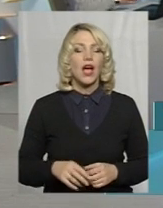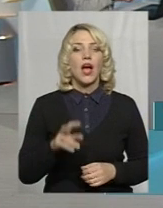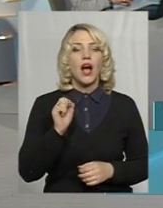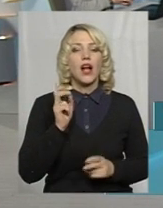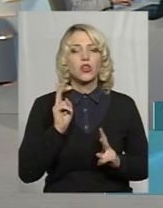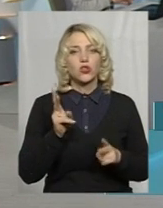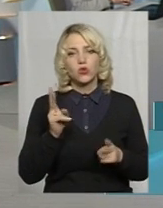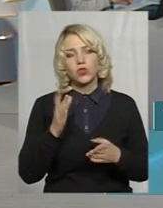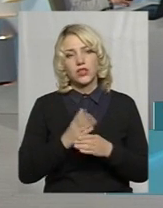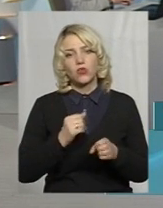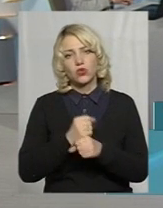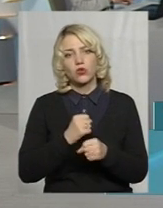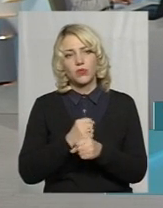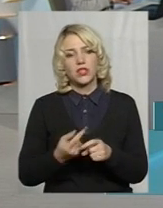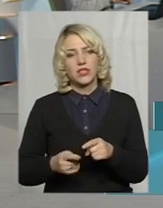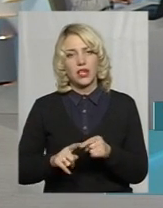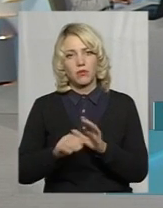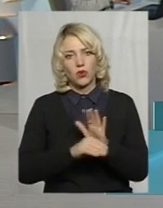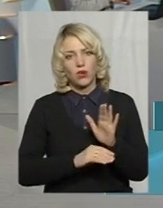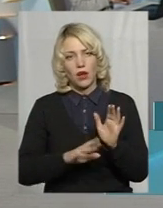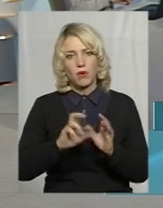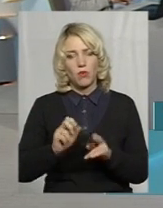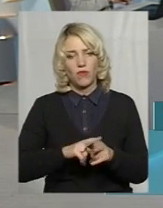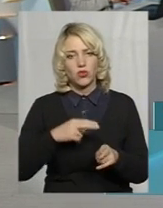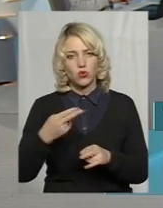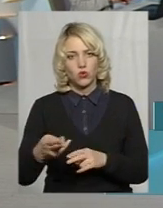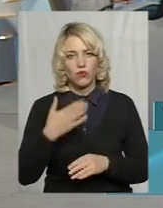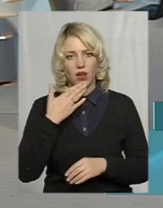ж розробник от саме цієї програми по відшкодуванню?